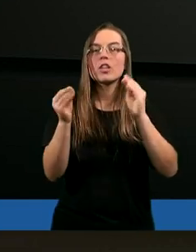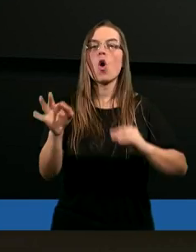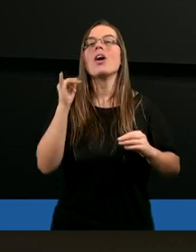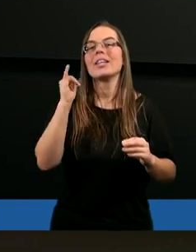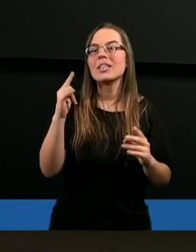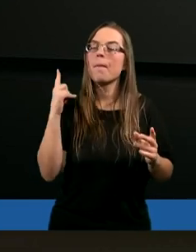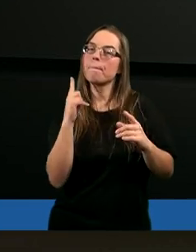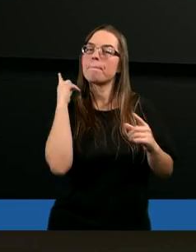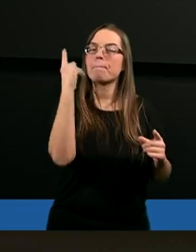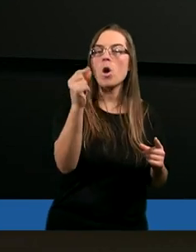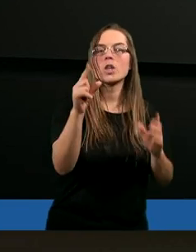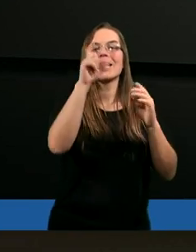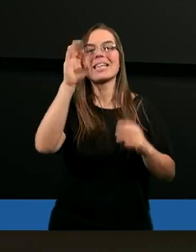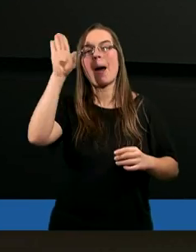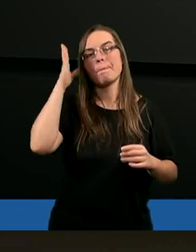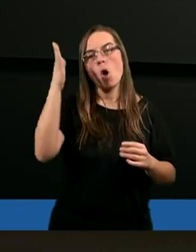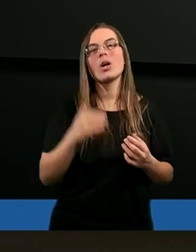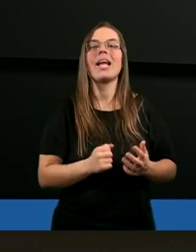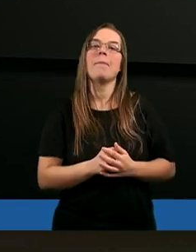i poszli za nim.